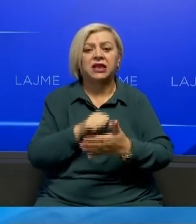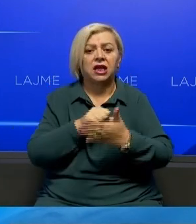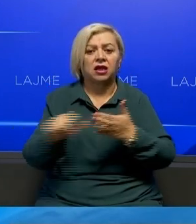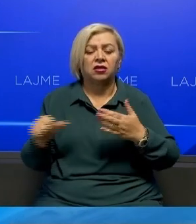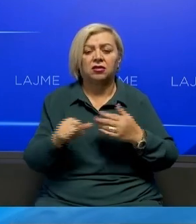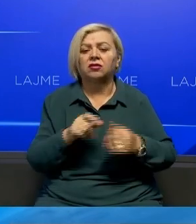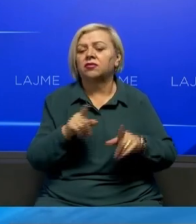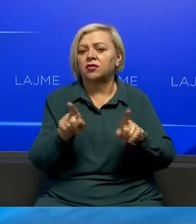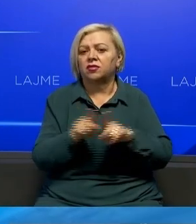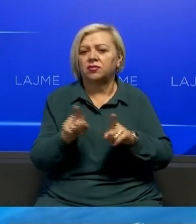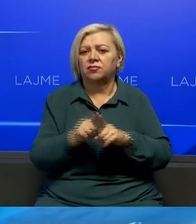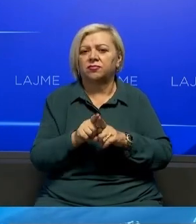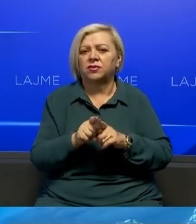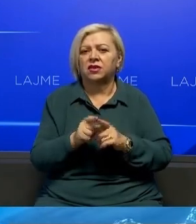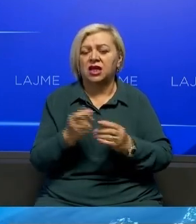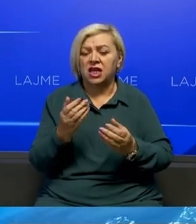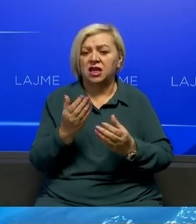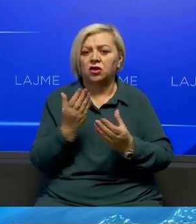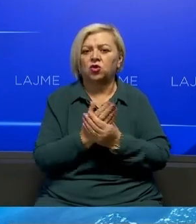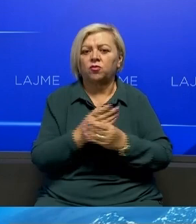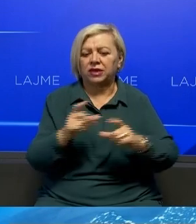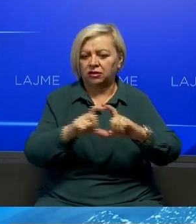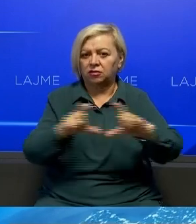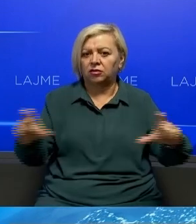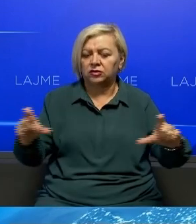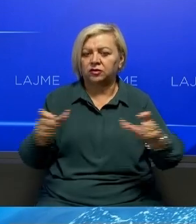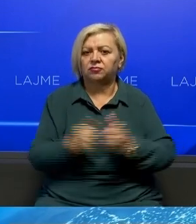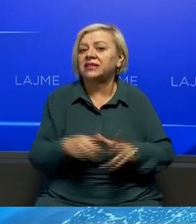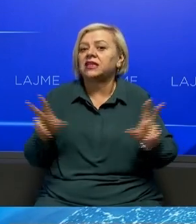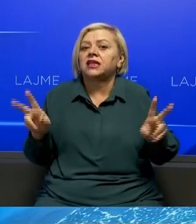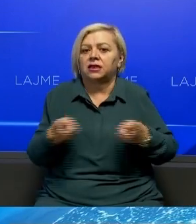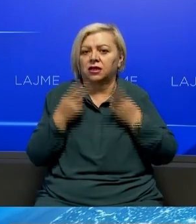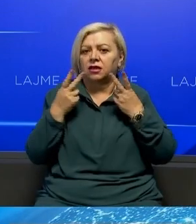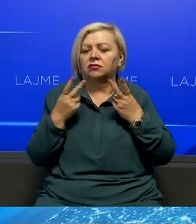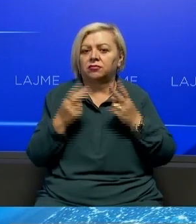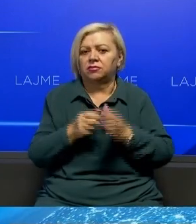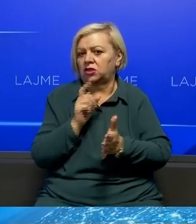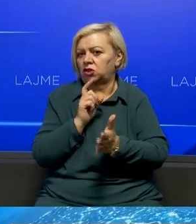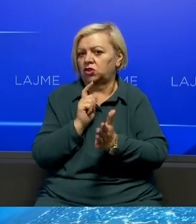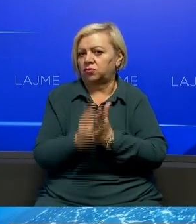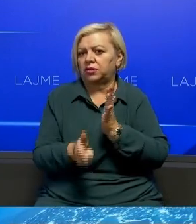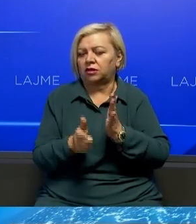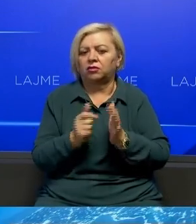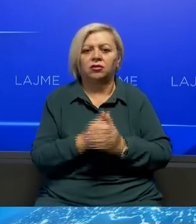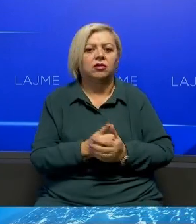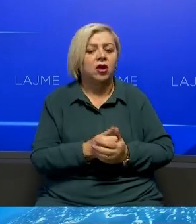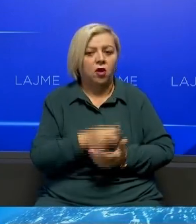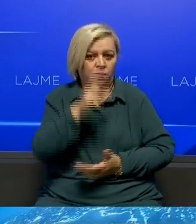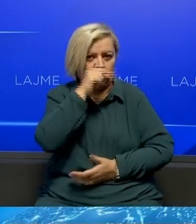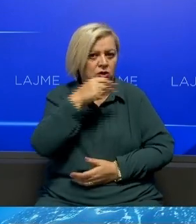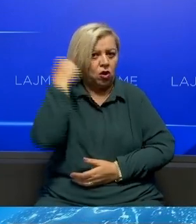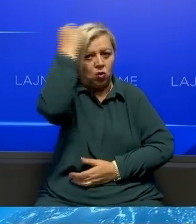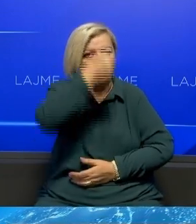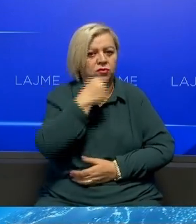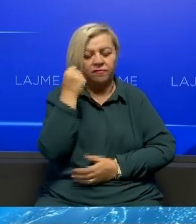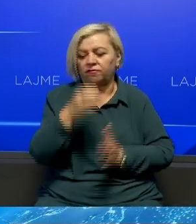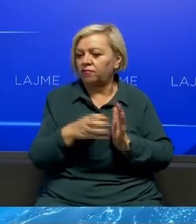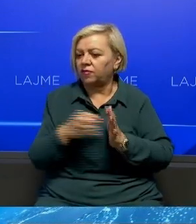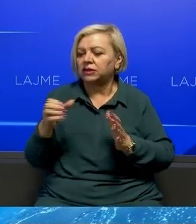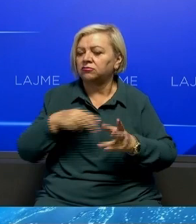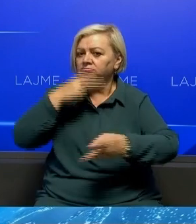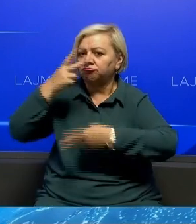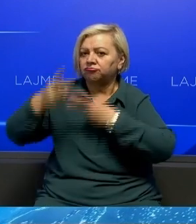masë, procedurat për pajisi me targa provuse janë më të lehta dhe më të shpejta. Ndërkaq, policia Kosovës ka vazhdoar